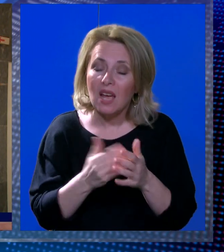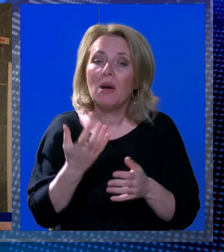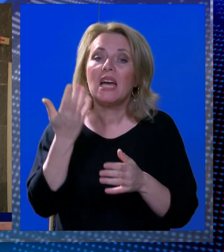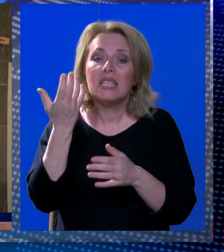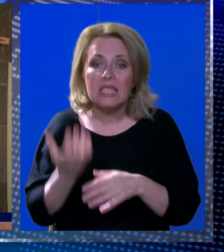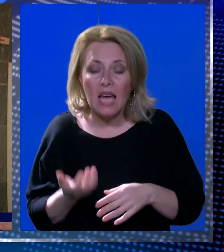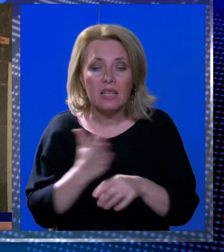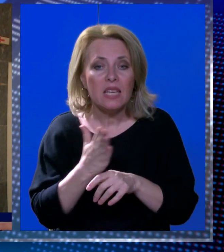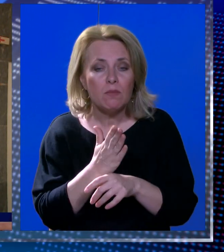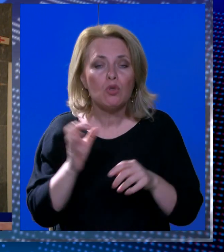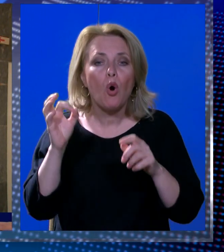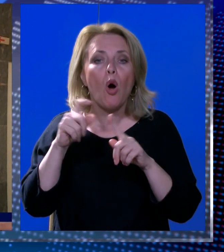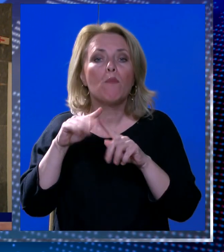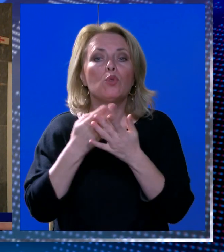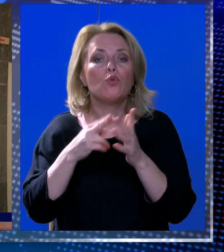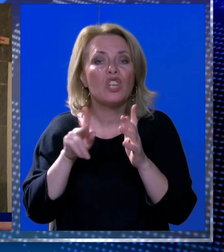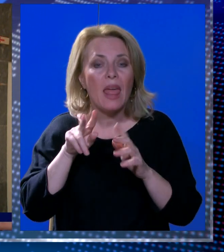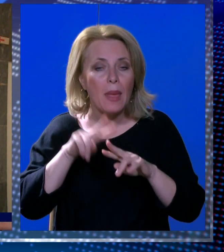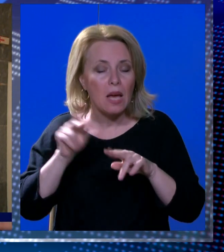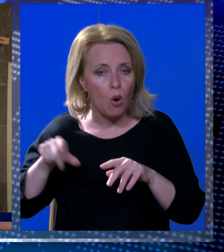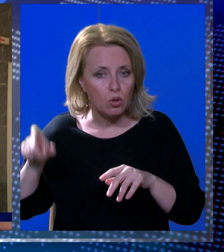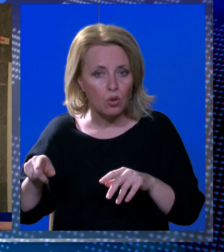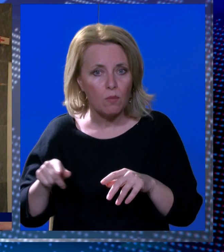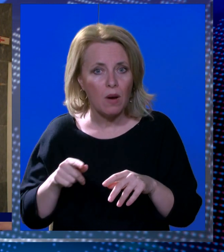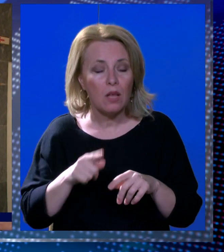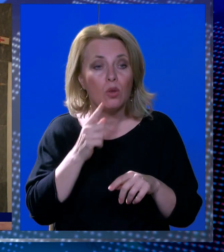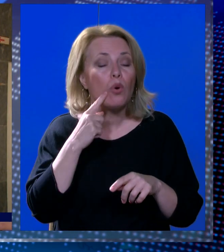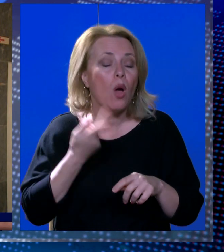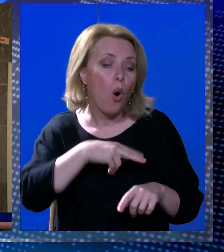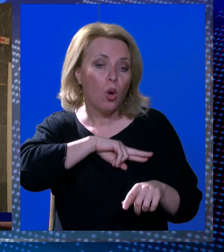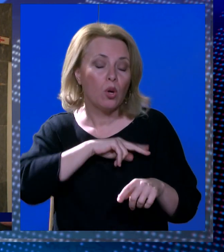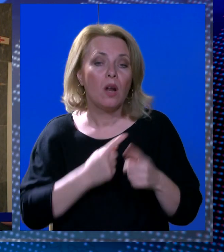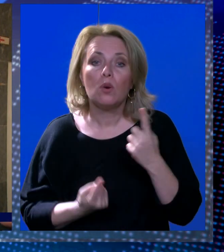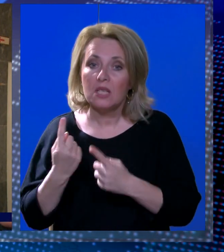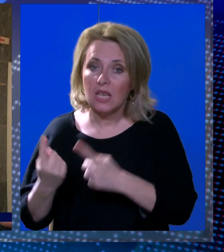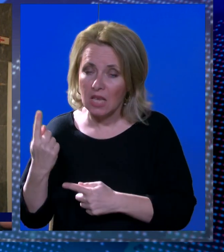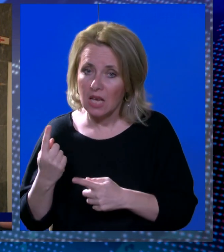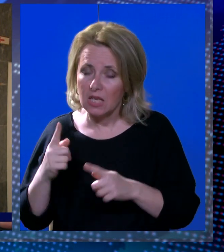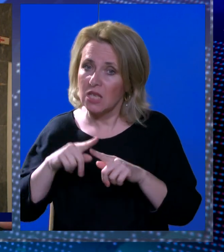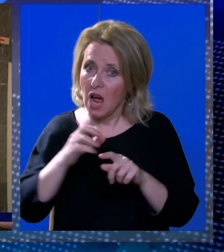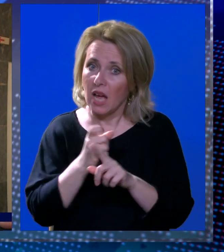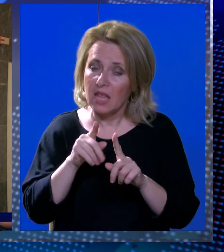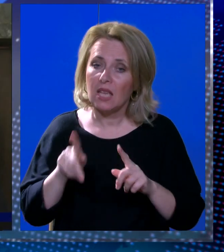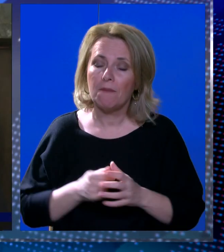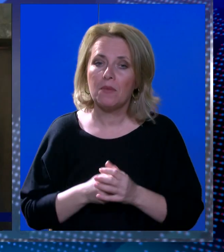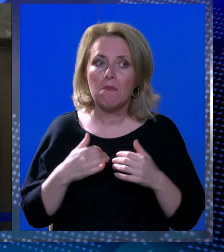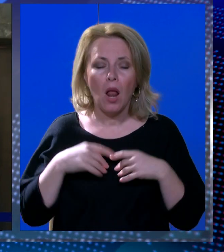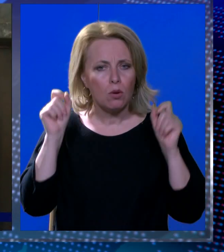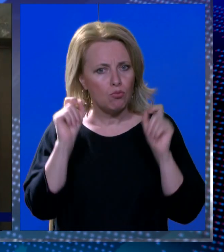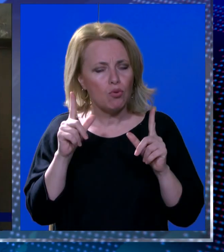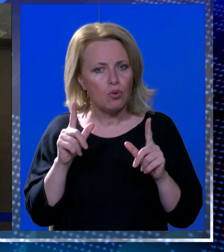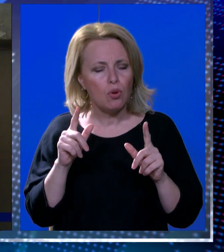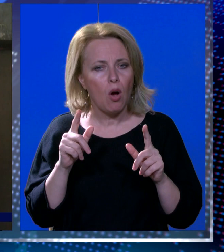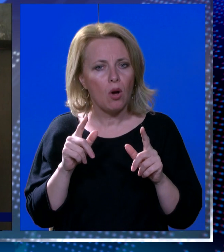nadzire radove, koji je odgovoran ako se dogodi ono što se dogodilo, dogodila se tragedija. Malo je